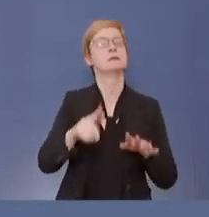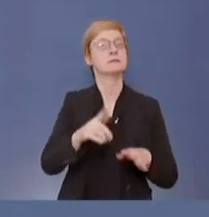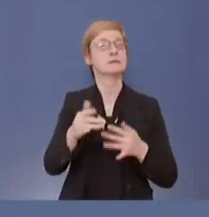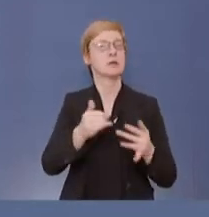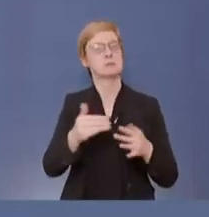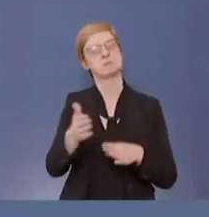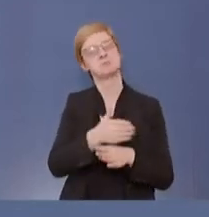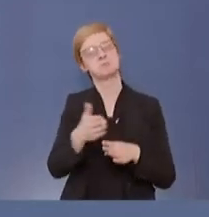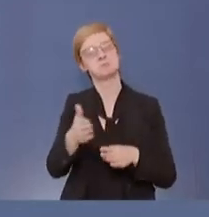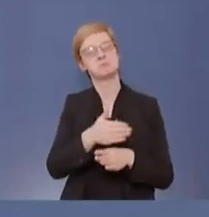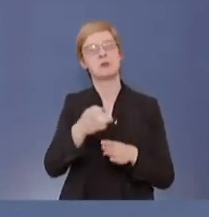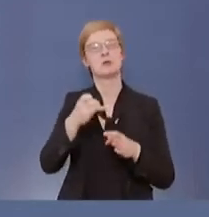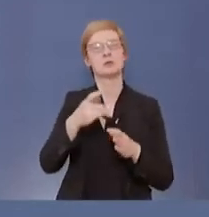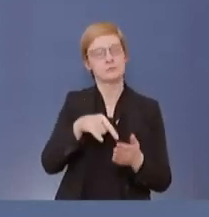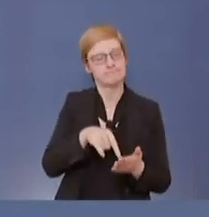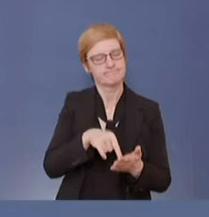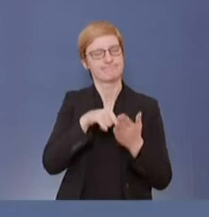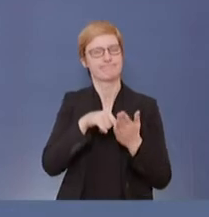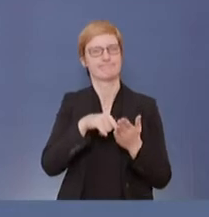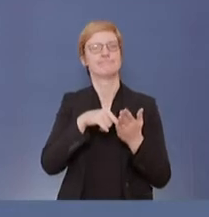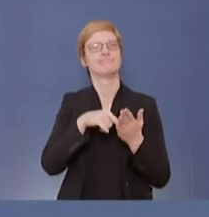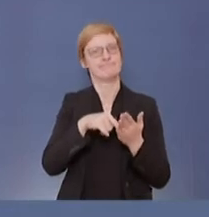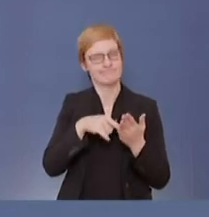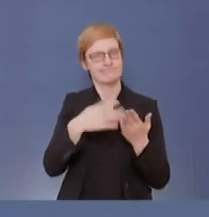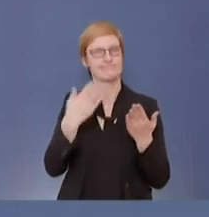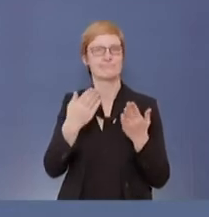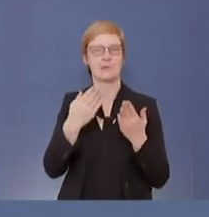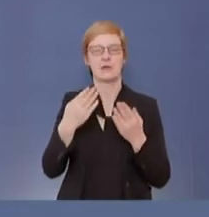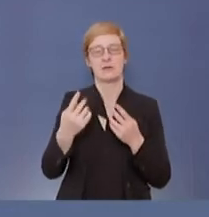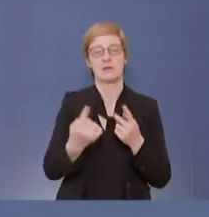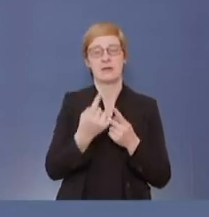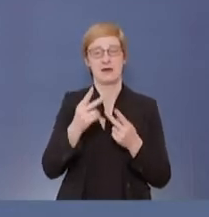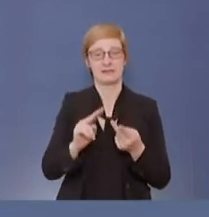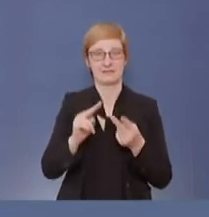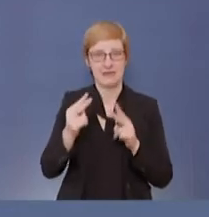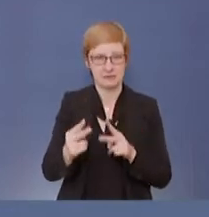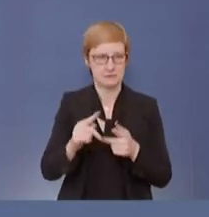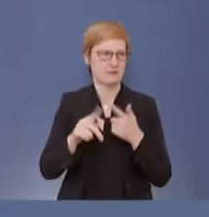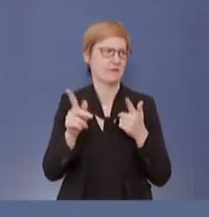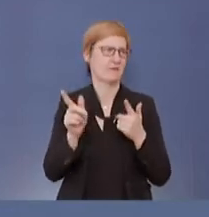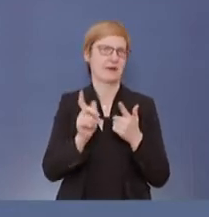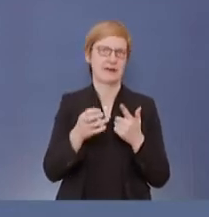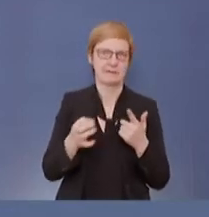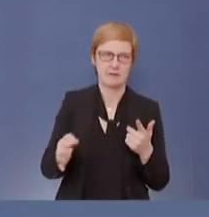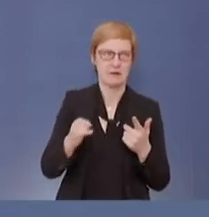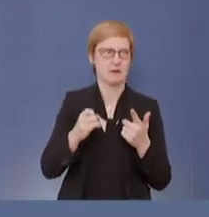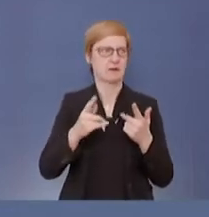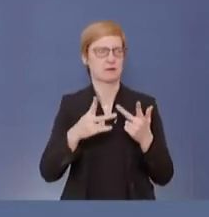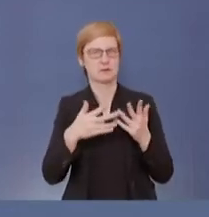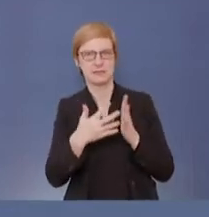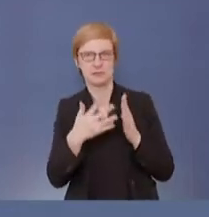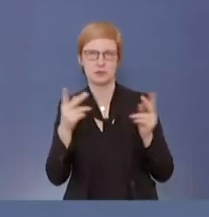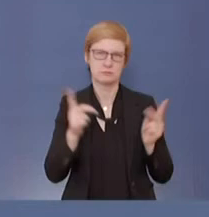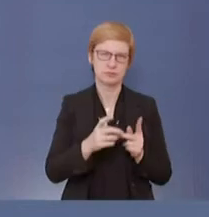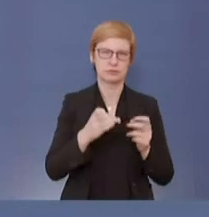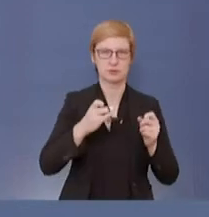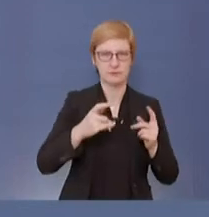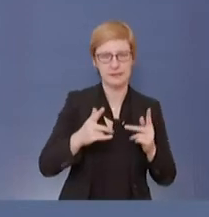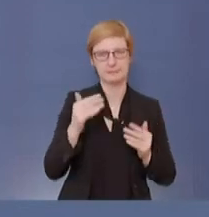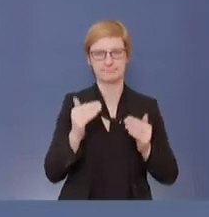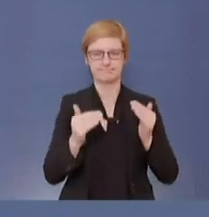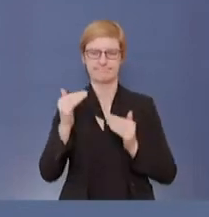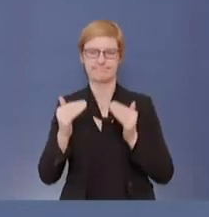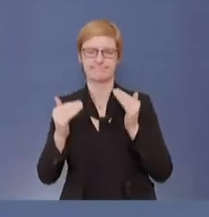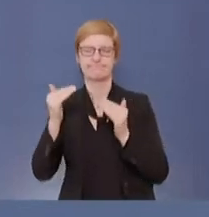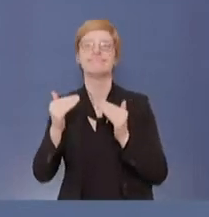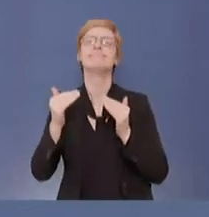werden sich all diese Effekte, die Sondereffekte aus dem Jahreswechsel und den Feiertagen sozusagen ausbalanciert haben. Und dann wird man sehr viel